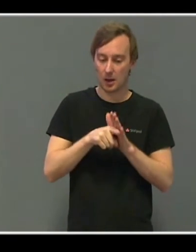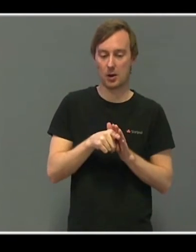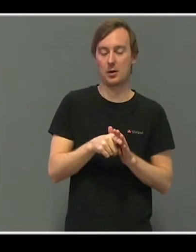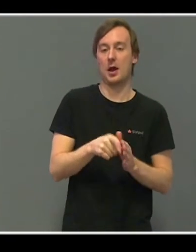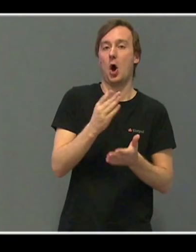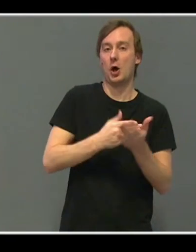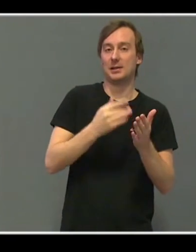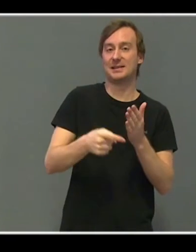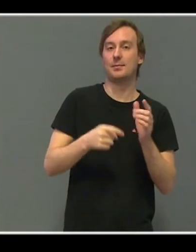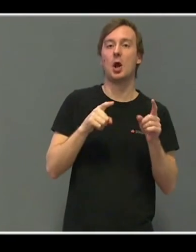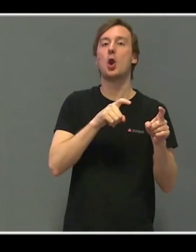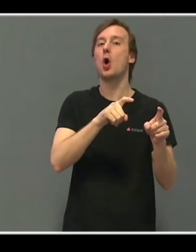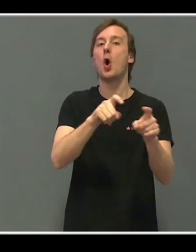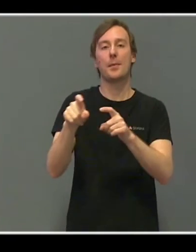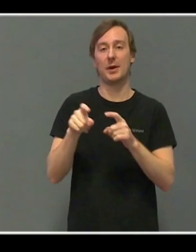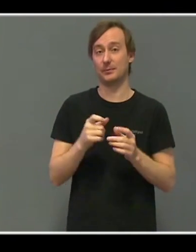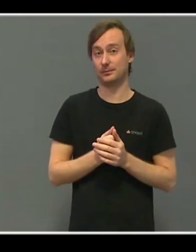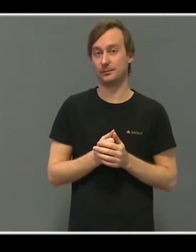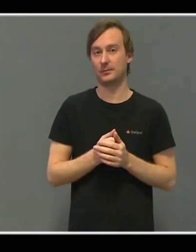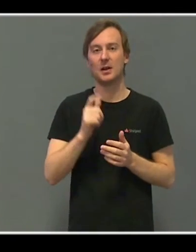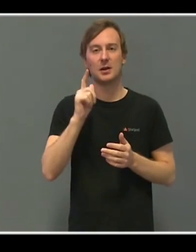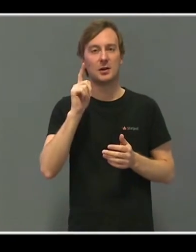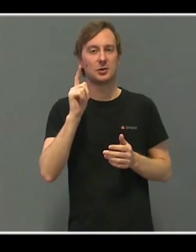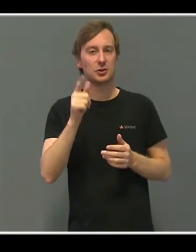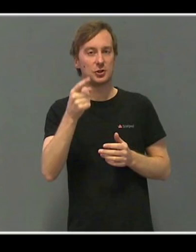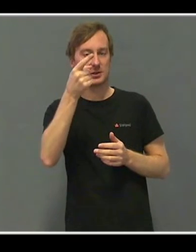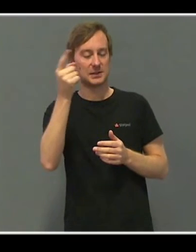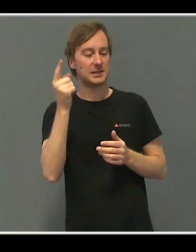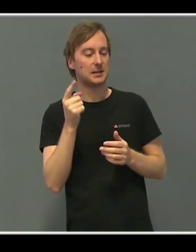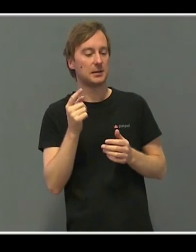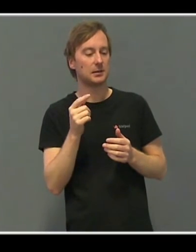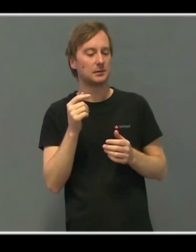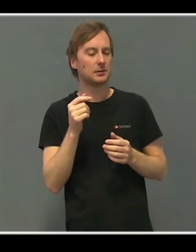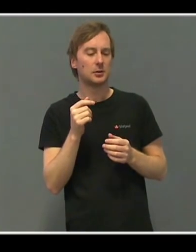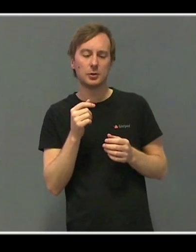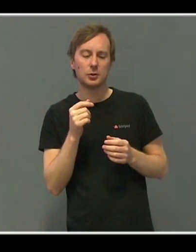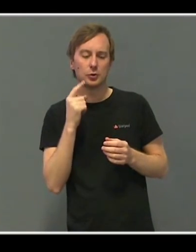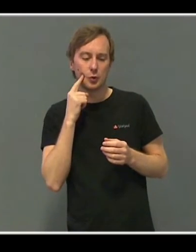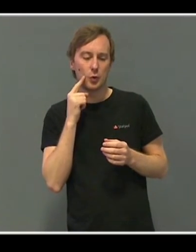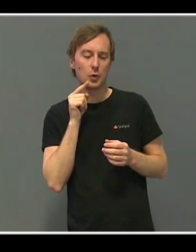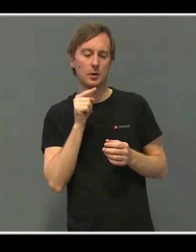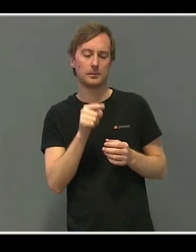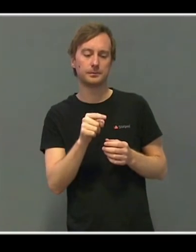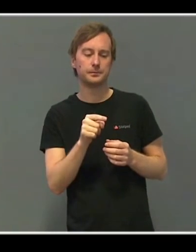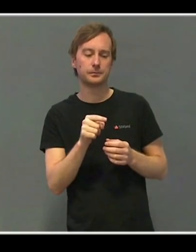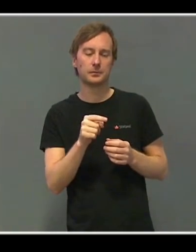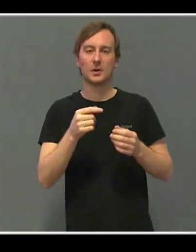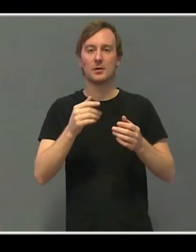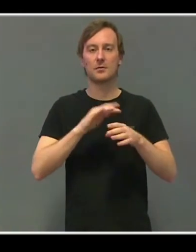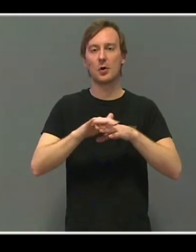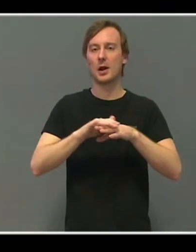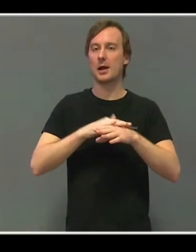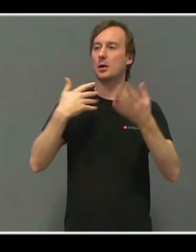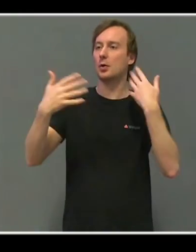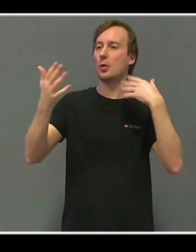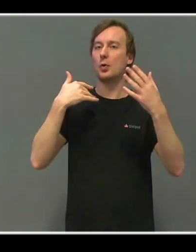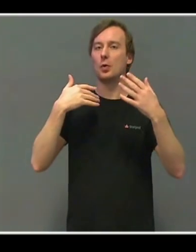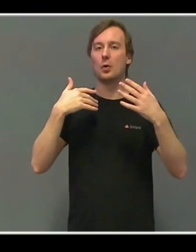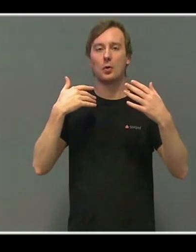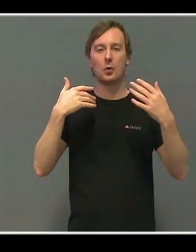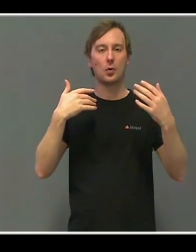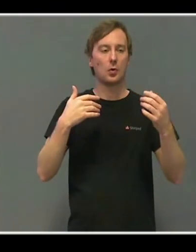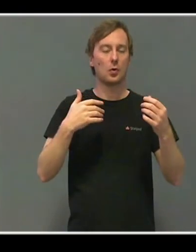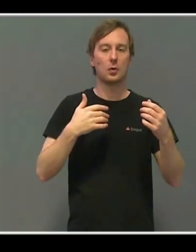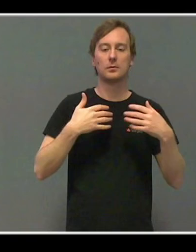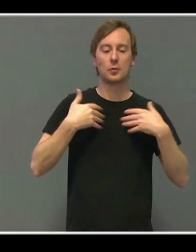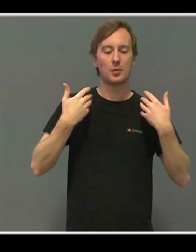det sier de, det var nok fordi at han hadde en opplevelse av det å få vind i håret, det å være ute, det å få disse opplevelsene. Og